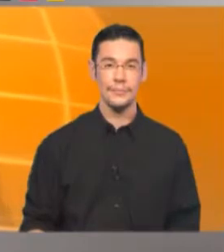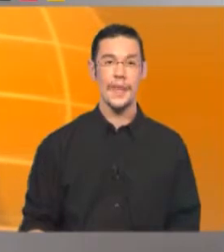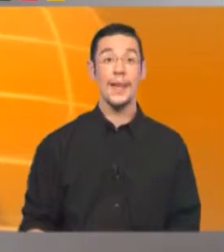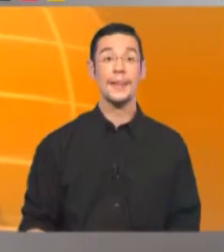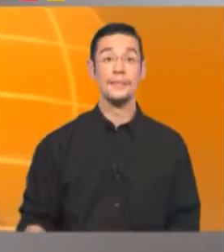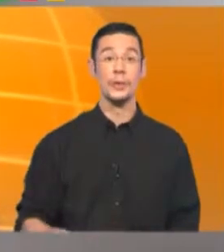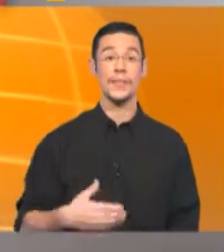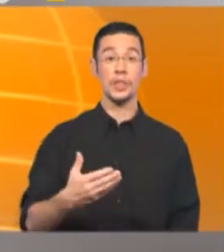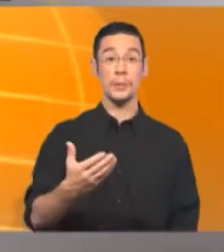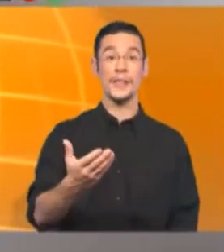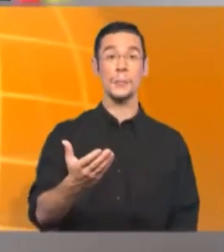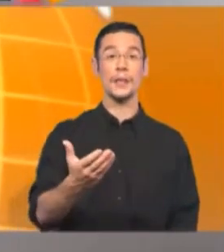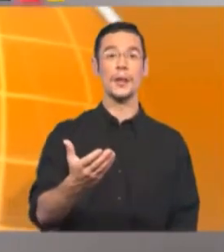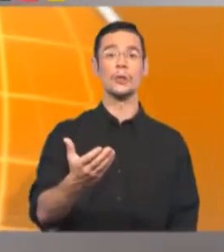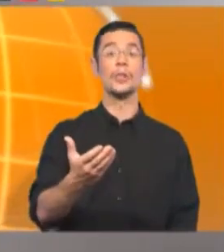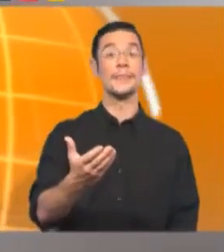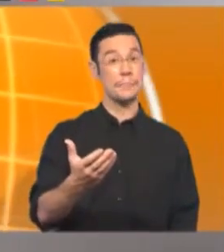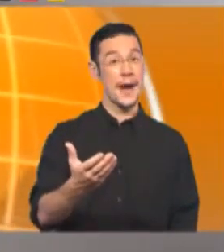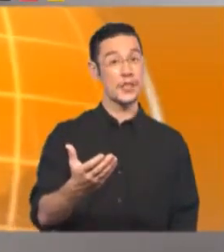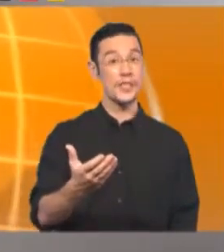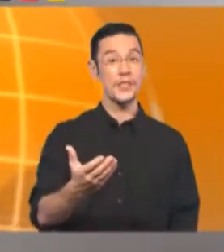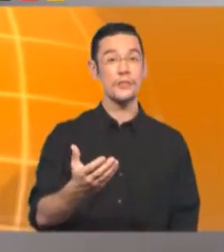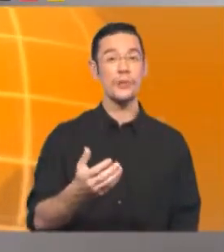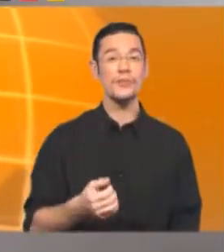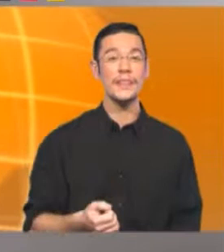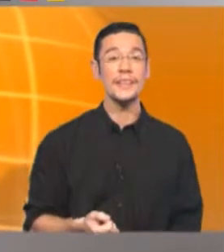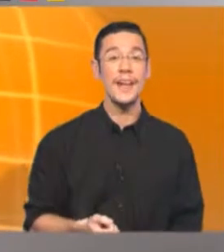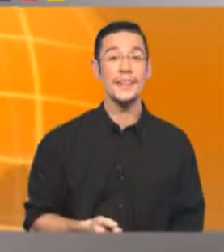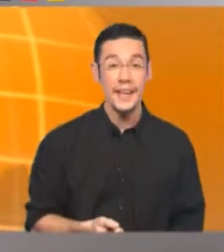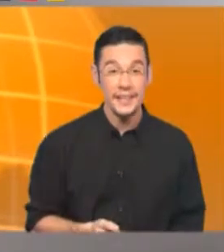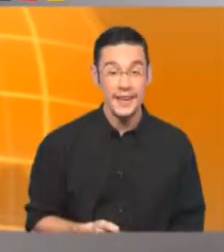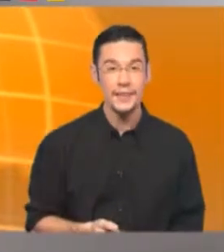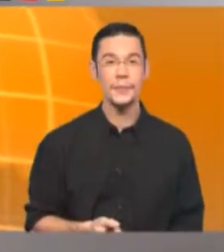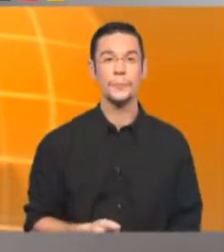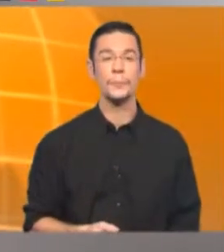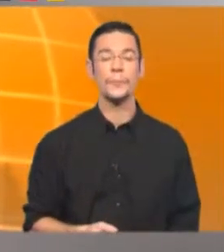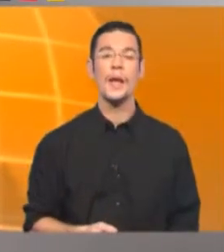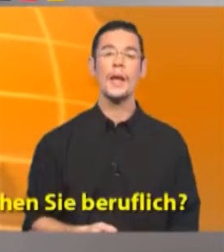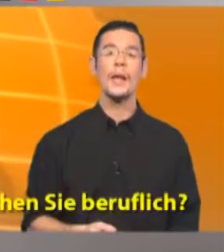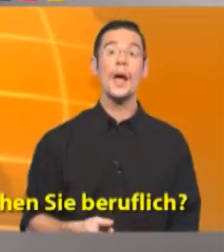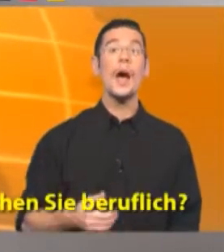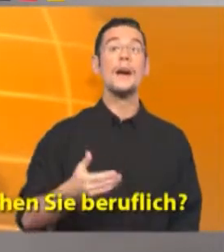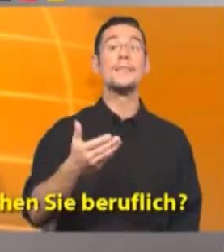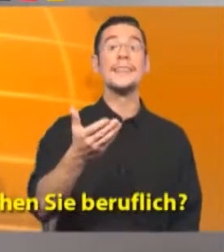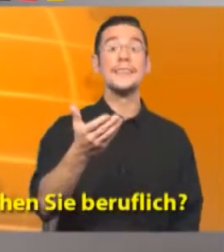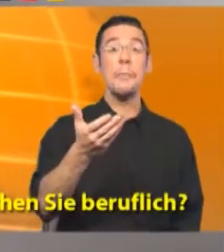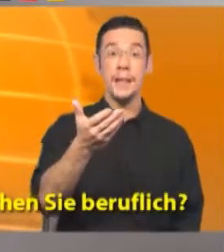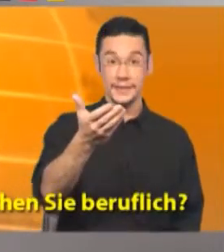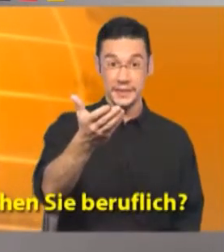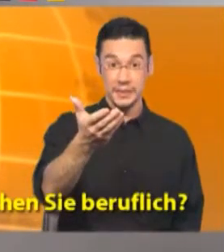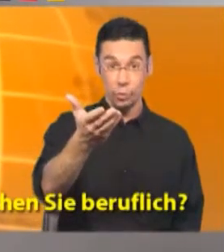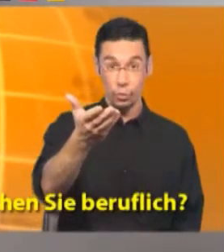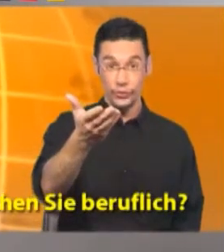Wenn unser Gesprächspartner uns sympathisch ist, wollen wir ihn näher kennenlernen. Was